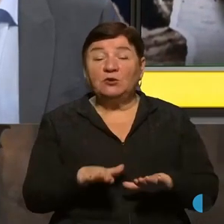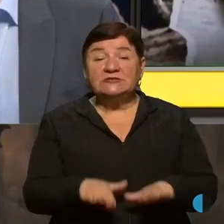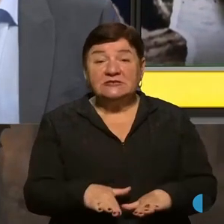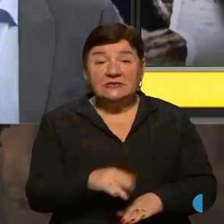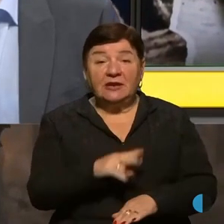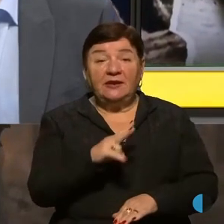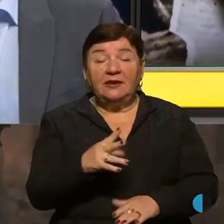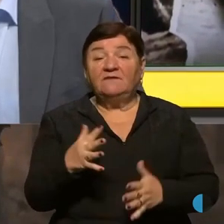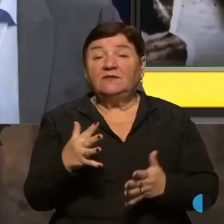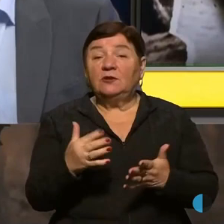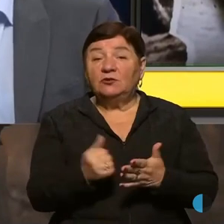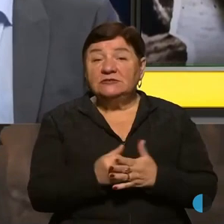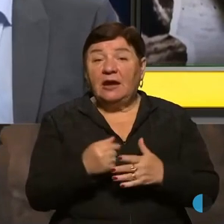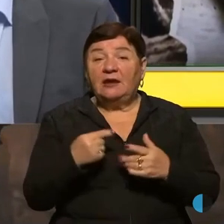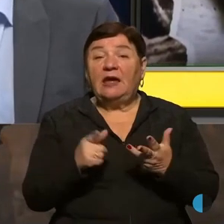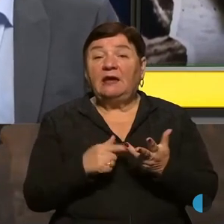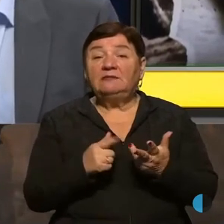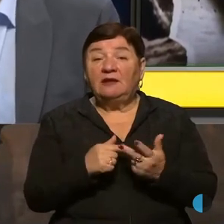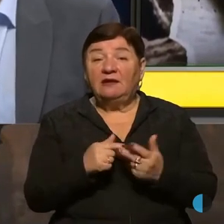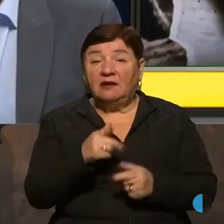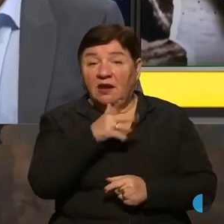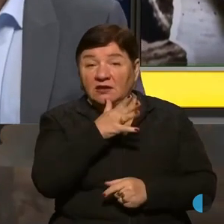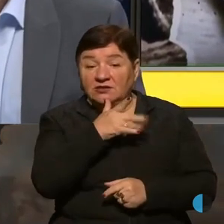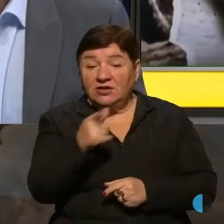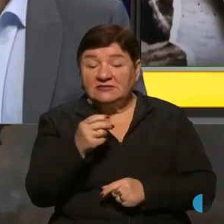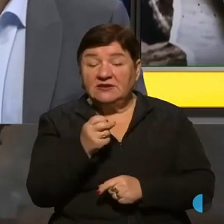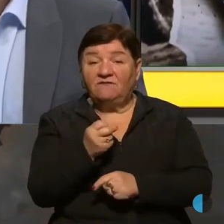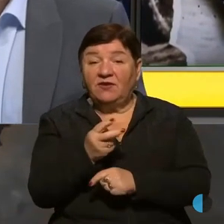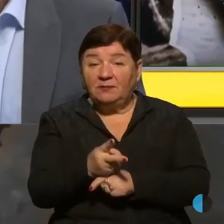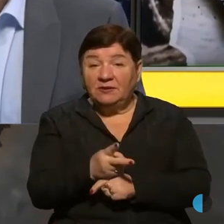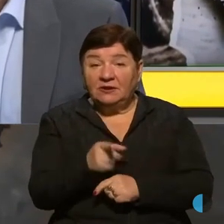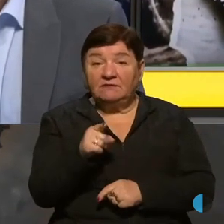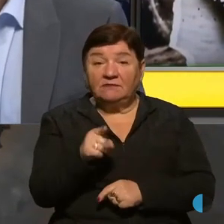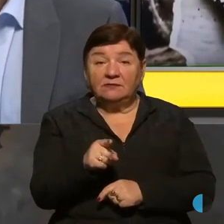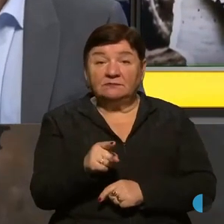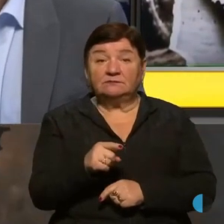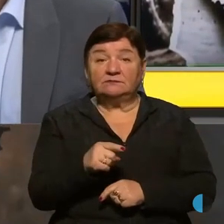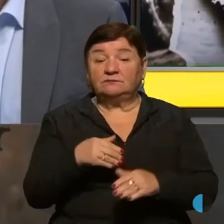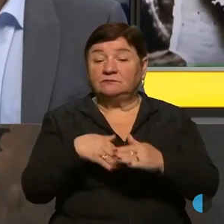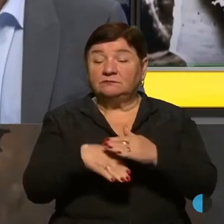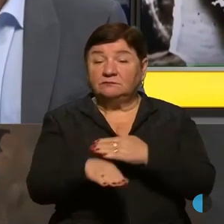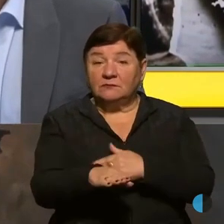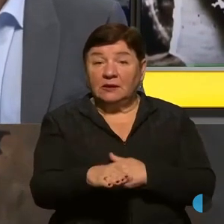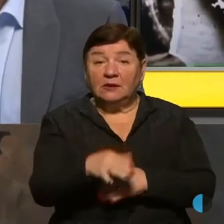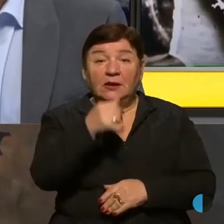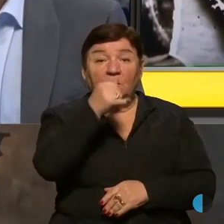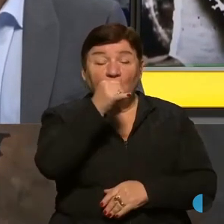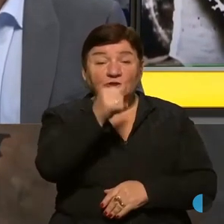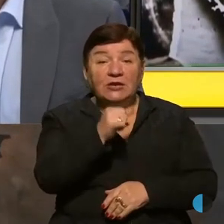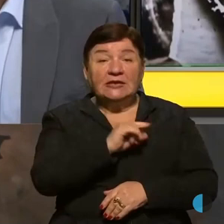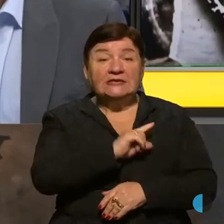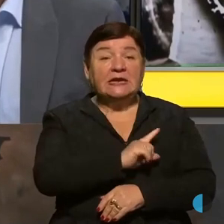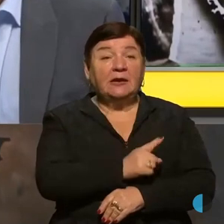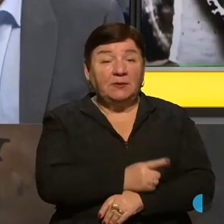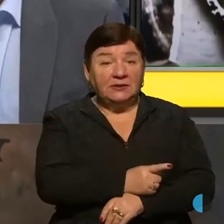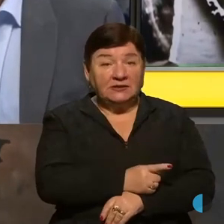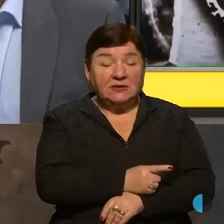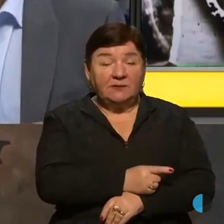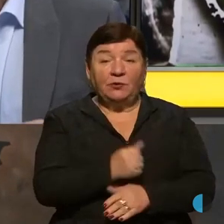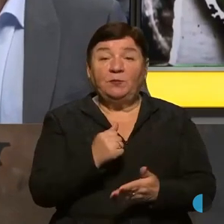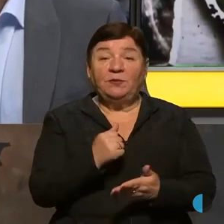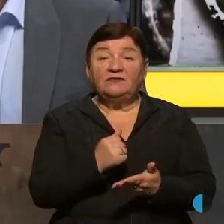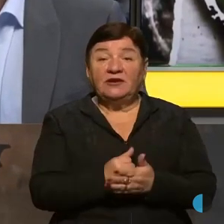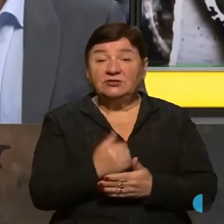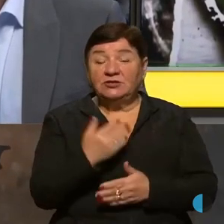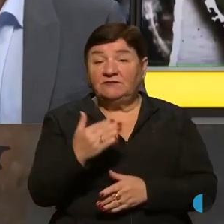яким вдалося на деякий час ворогу вибити, він, в принципі, уходить і не може закріпитися. У підтвердження ваших